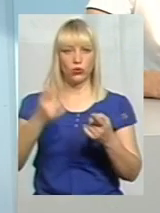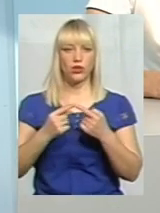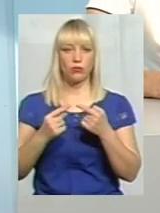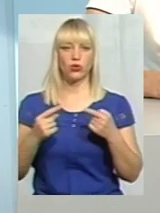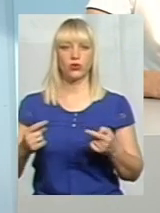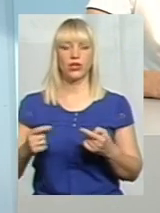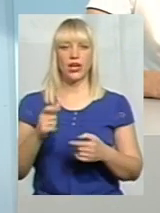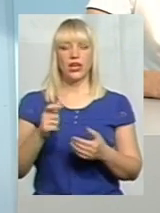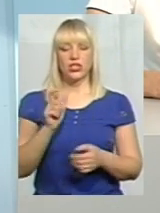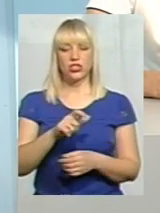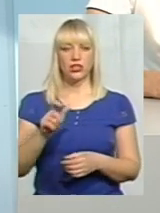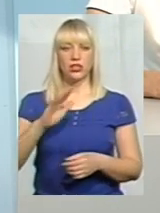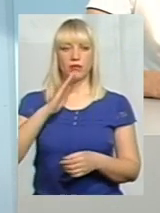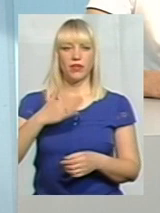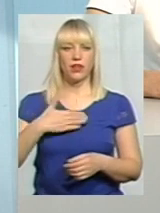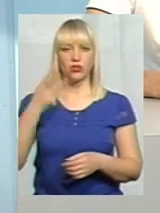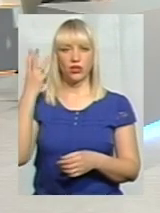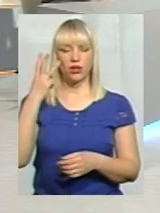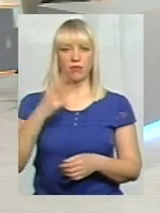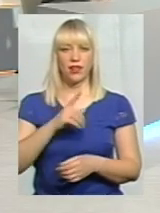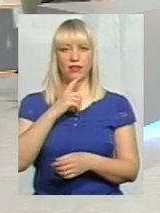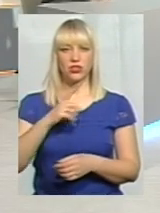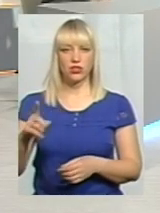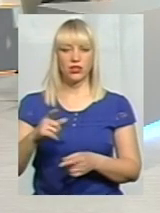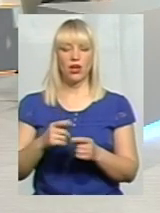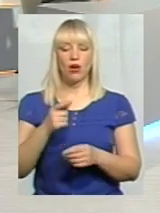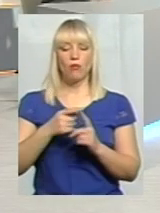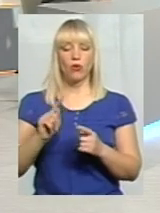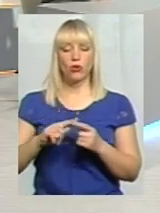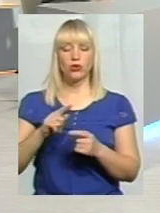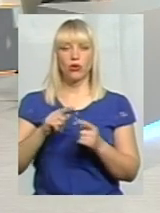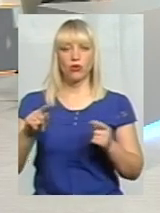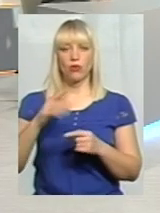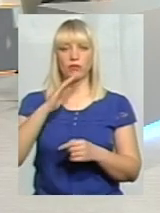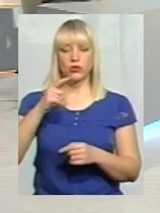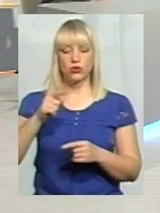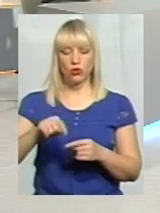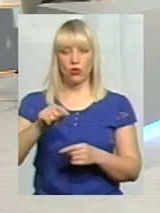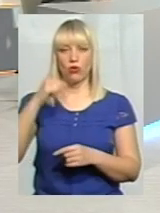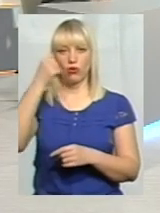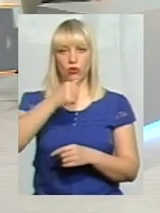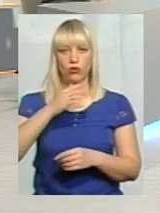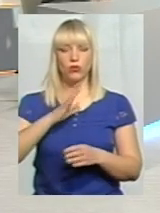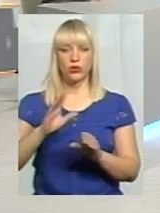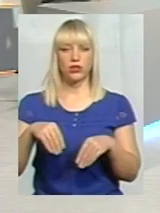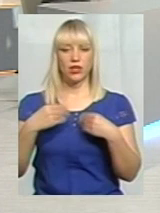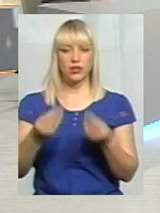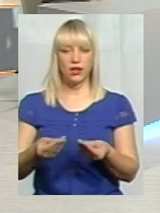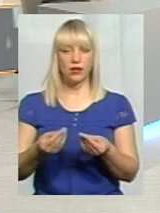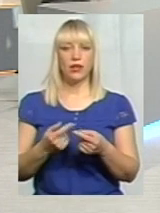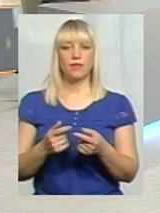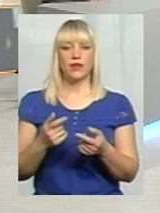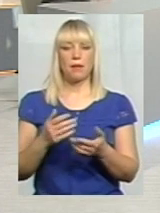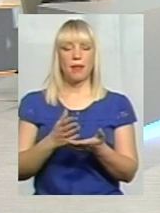нашої Хмельниччини. Протягом минулого року саме цими працівниками було забезпечено наддання платних послуг від